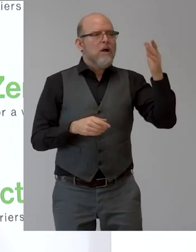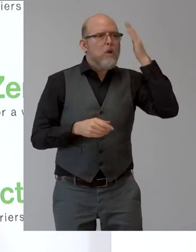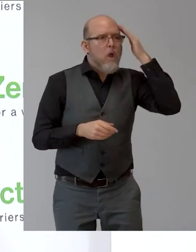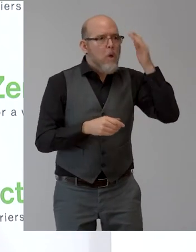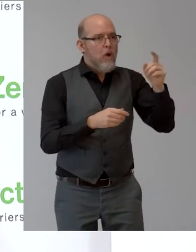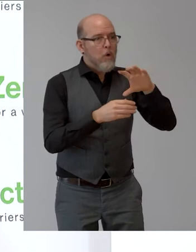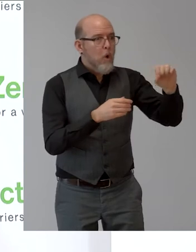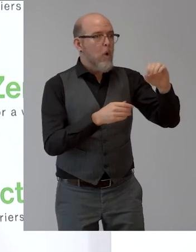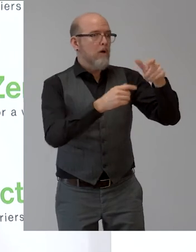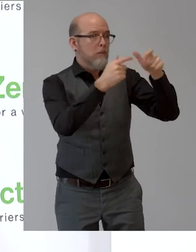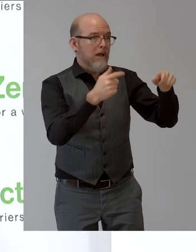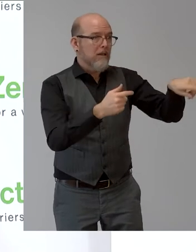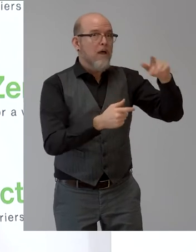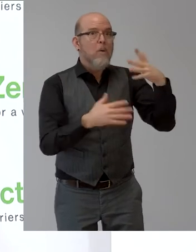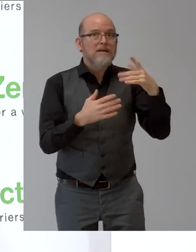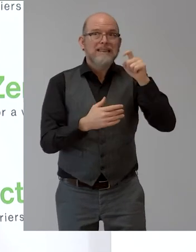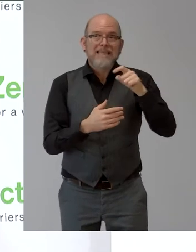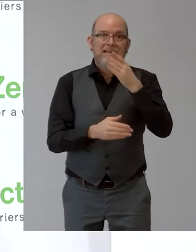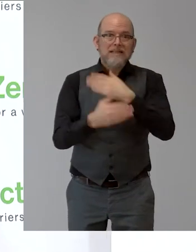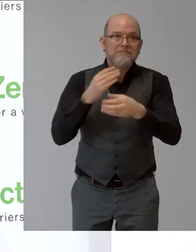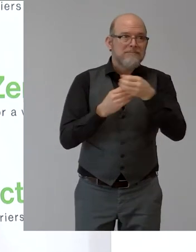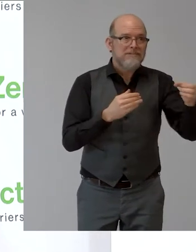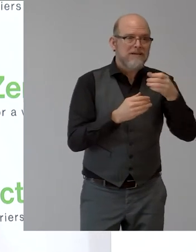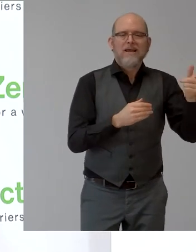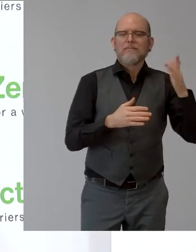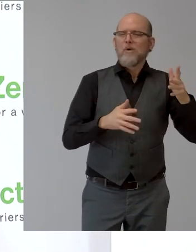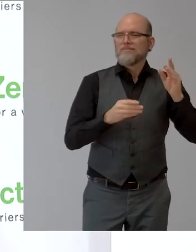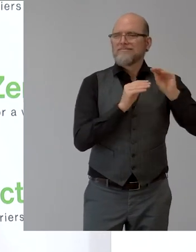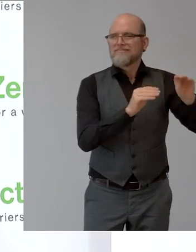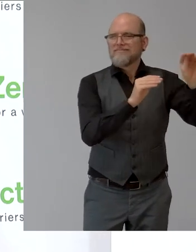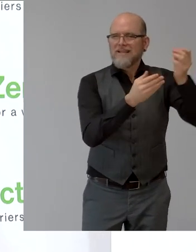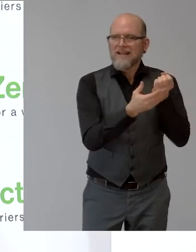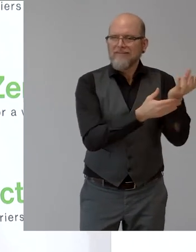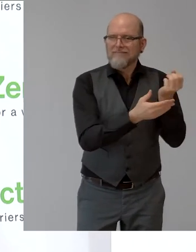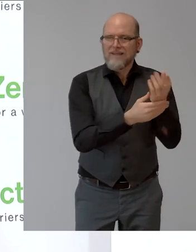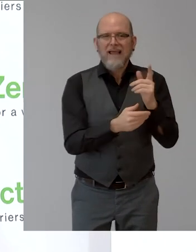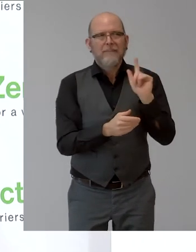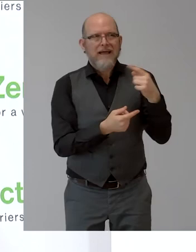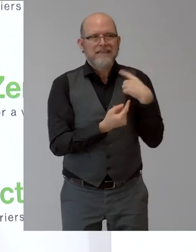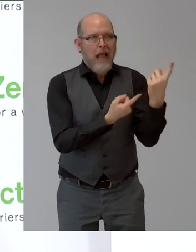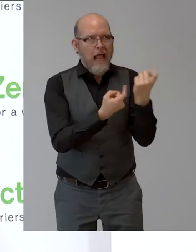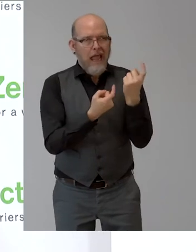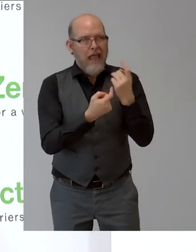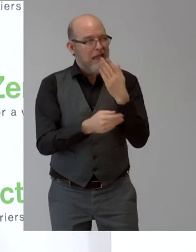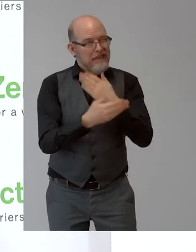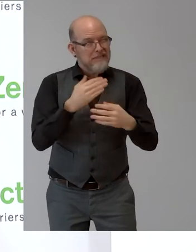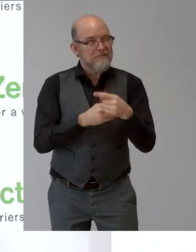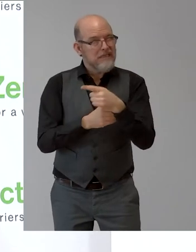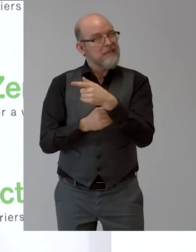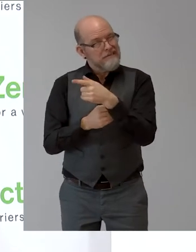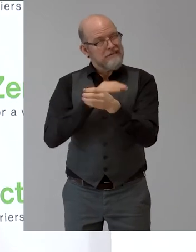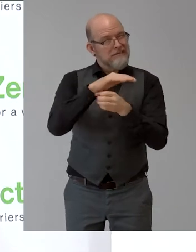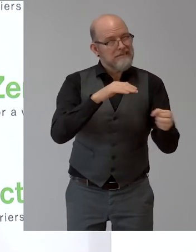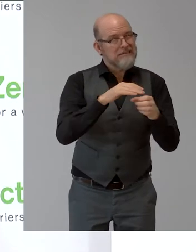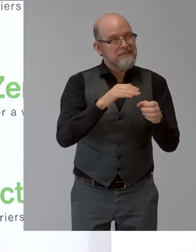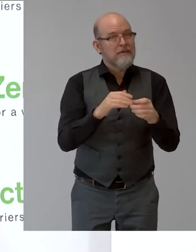wirklich Anreize setzen, Menschen mit 90 zu beschäftigen, ihnen die Vorteile aufzeigen und in weiterer Folge auch unterstützen